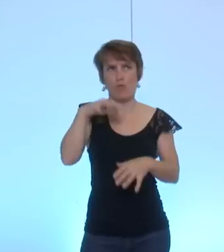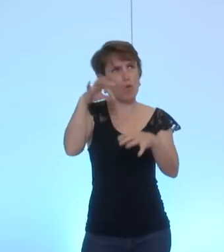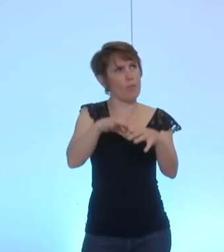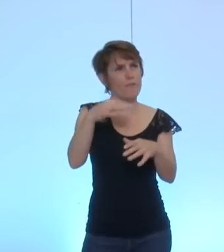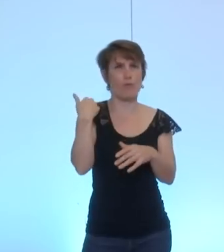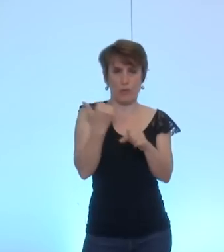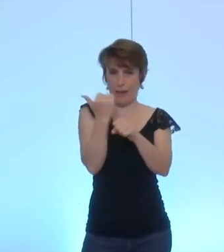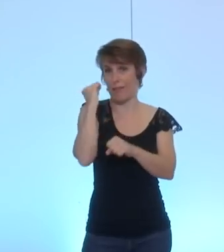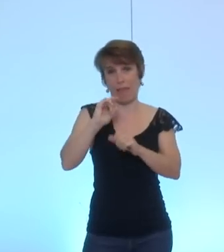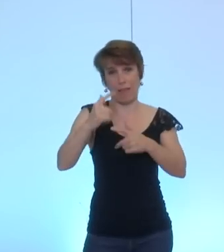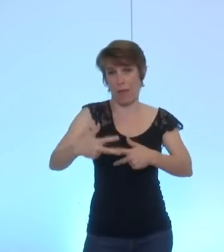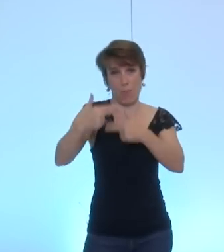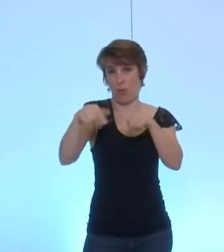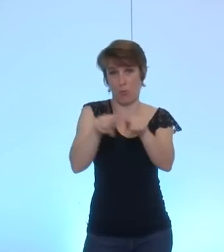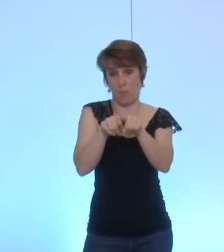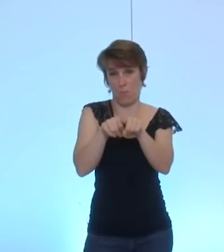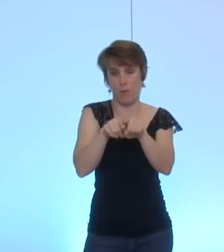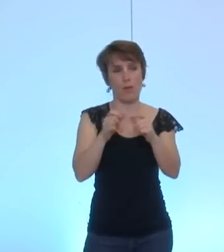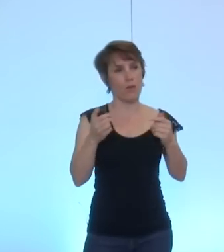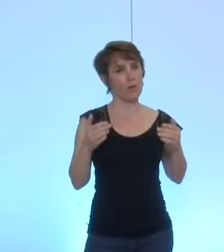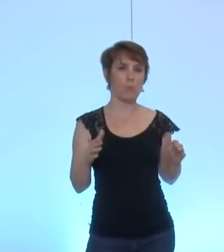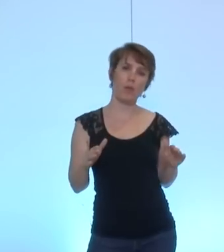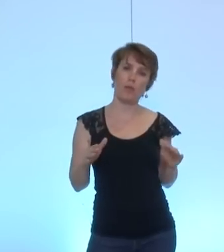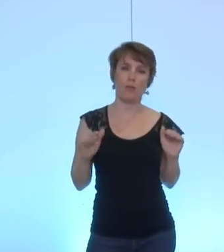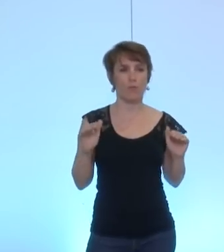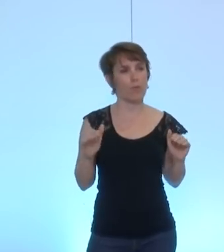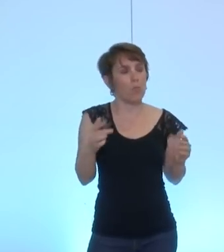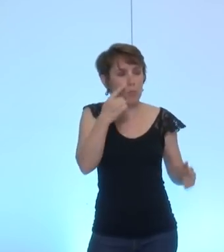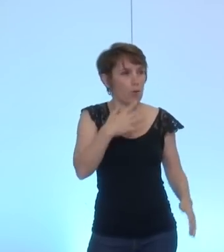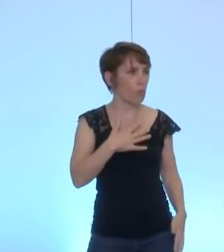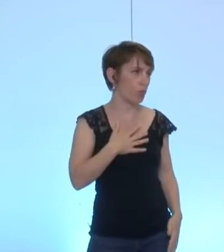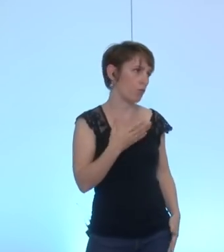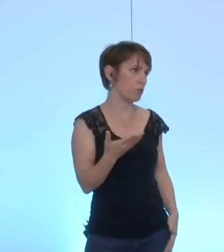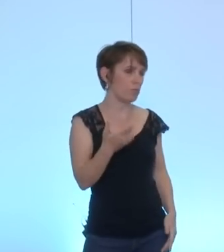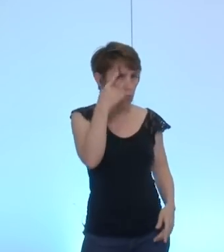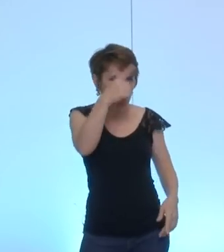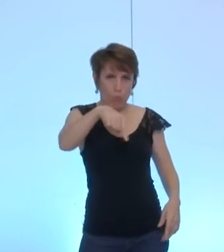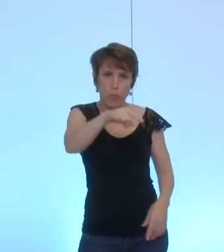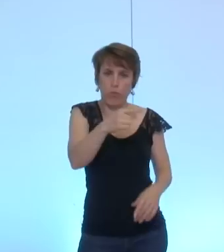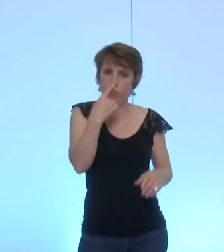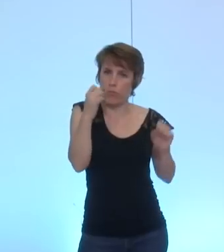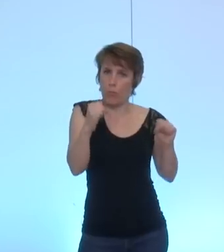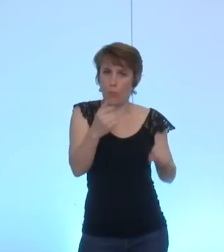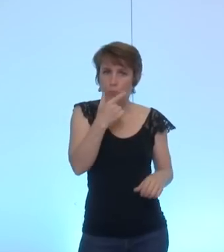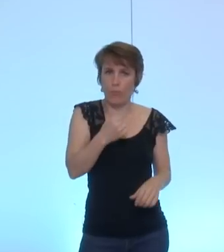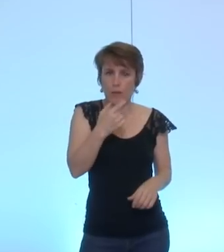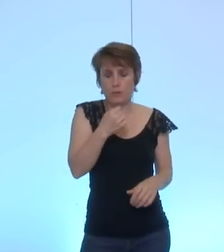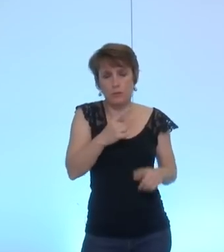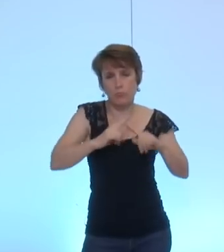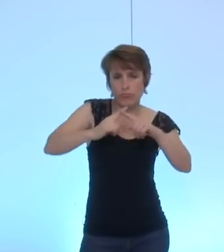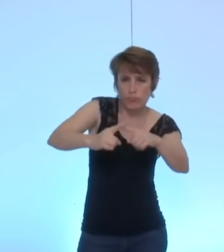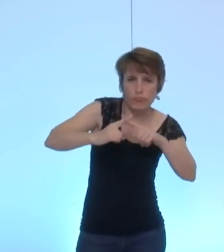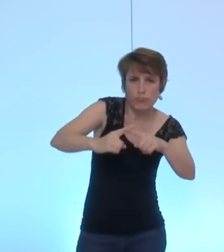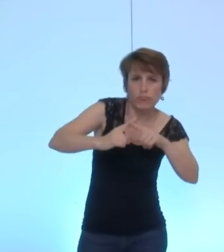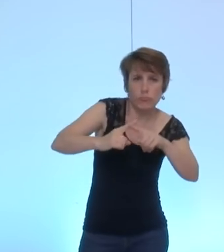près à la même période, mais je pense que vous auriez pu, vous auriez pu le faire d'ailleurs d'autant plus facilement, qu'aucun d'entre nous n'est présent au